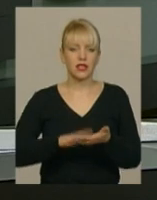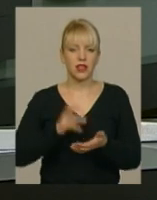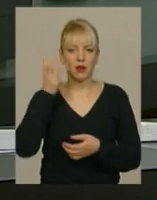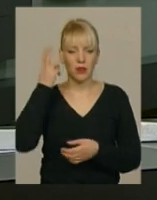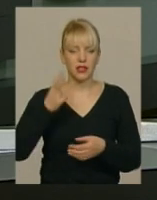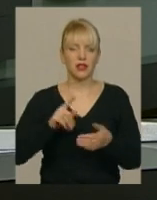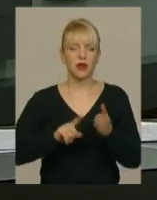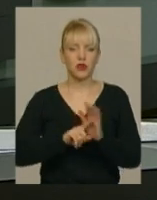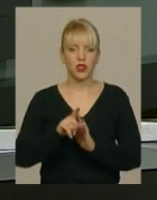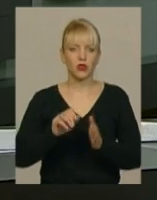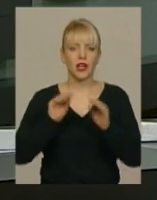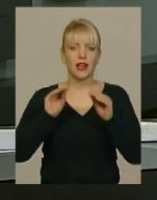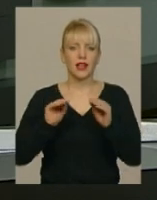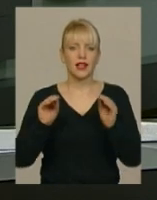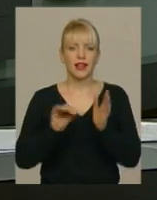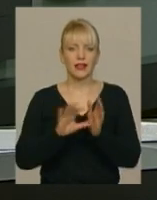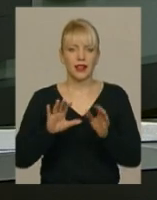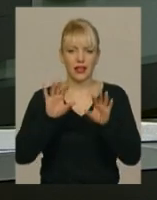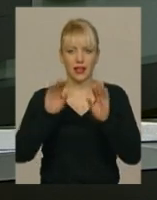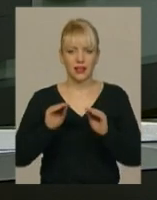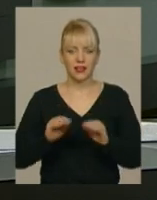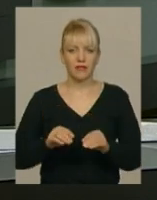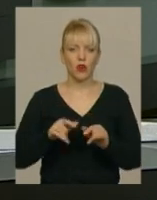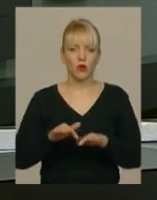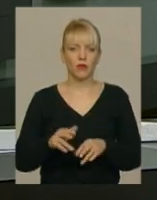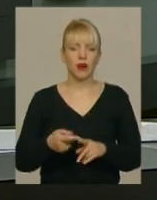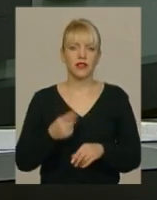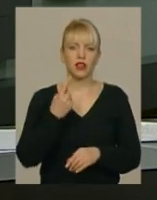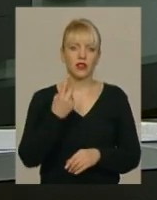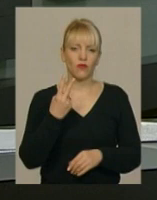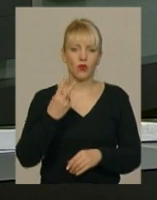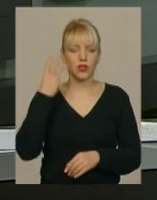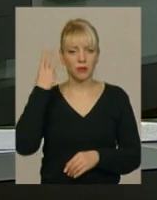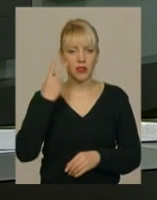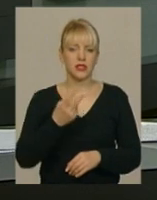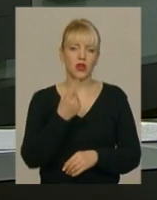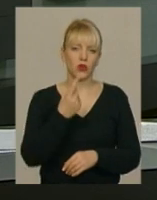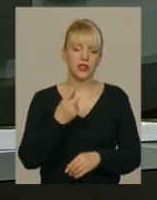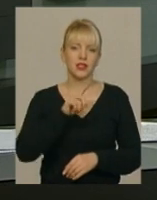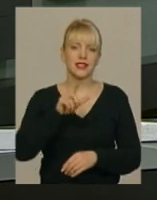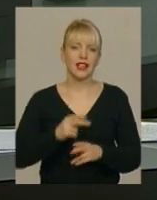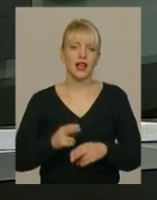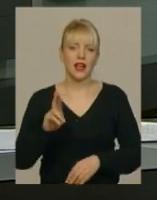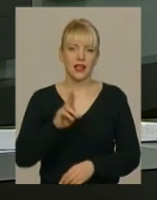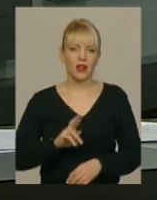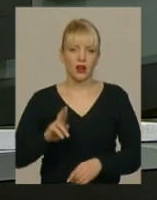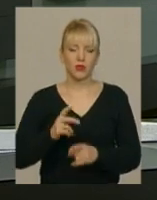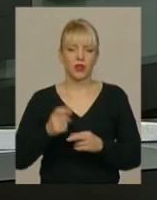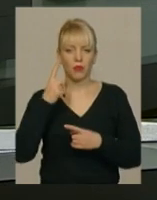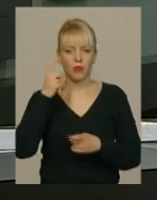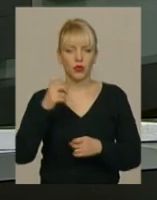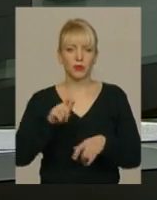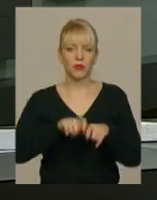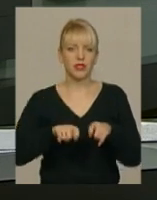кампанії. Двоє з них – хмельничани, ще один живе в Ярмолинцях. Як повідомив начальник сектору комунікації обласного управління Державної фіскальної